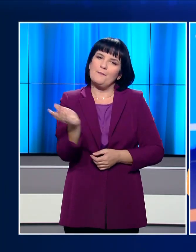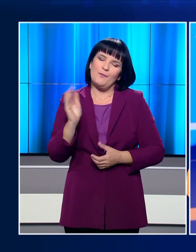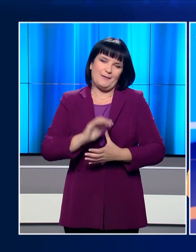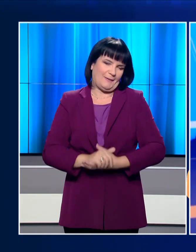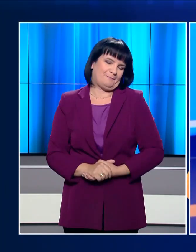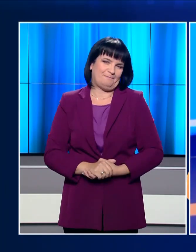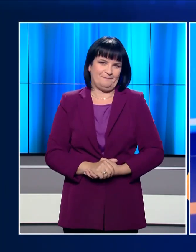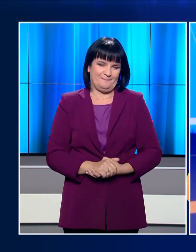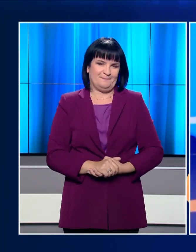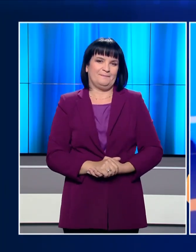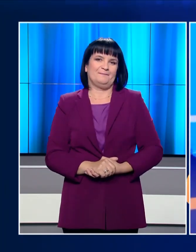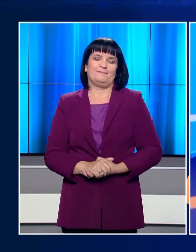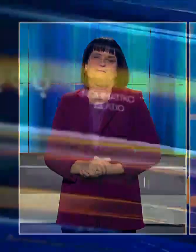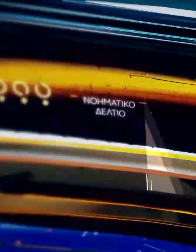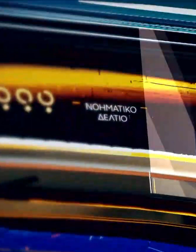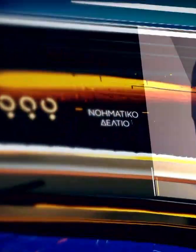Καλό απόγευμα σε όλους.